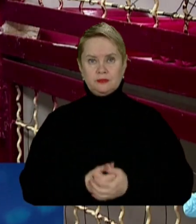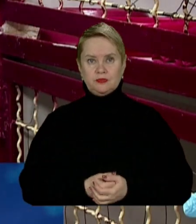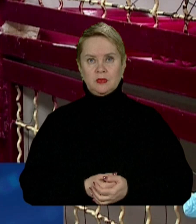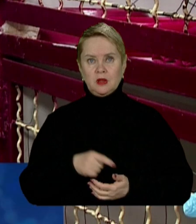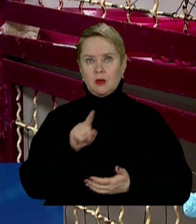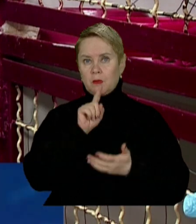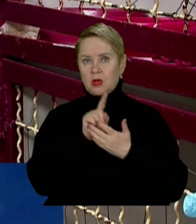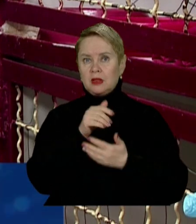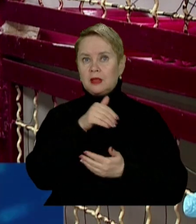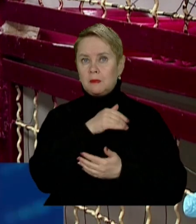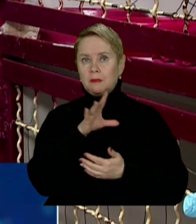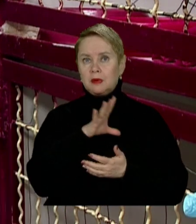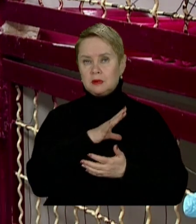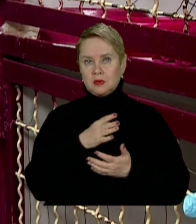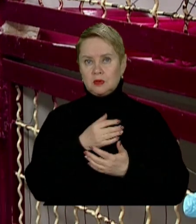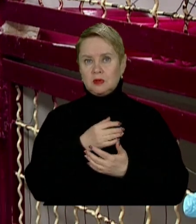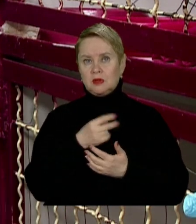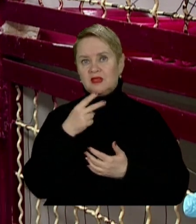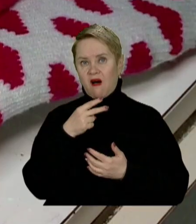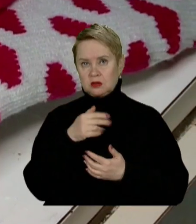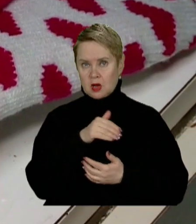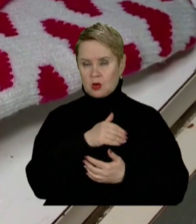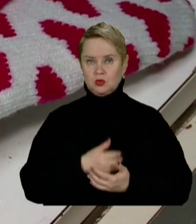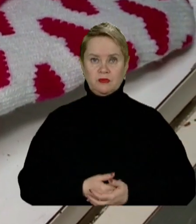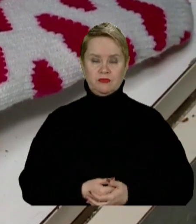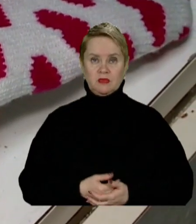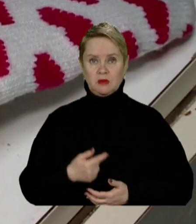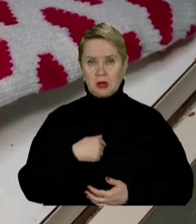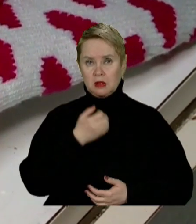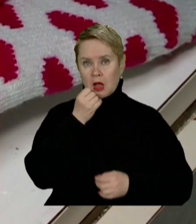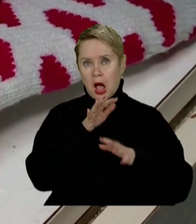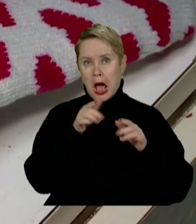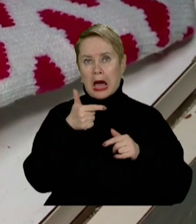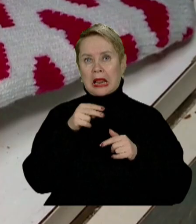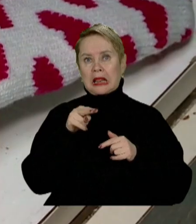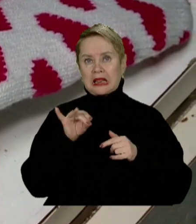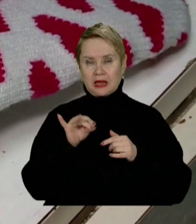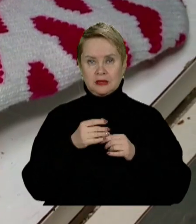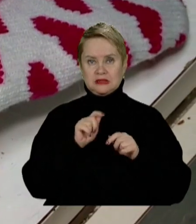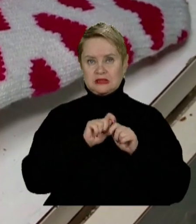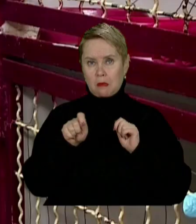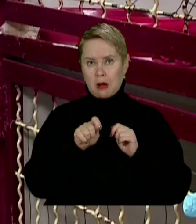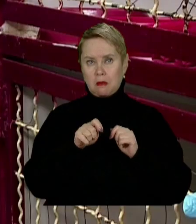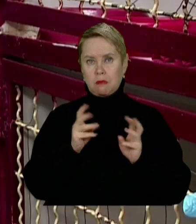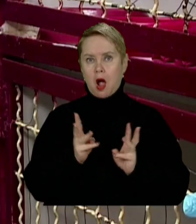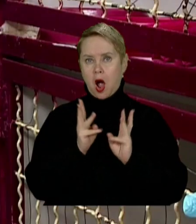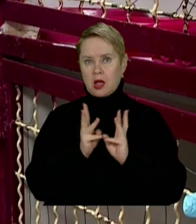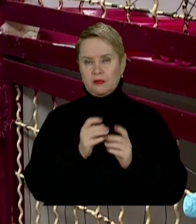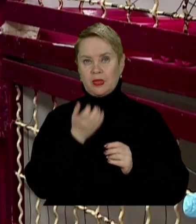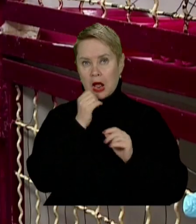Їм повинна температура бути хоча б 20 градусів. Ми нагрівали грілочки, запалювали багаття,